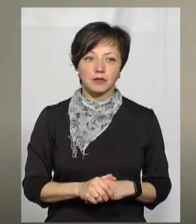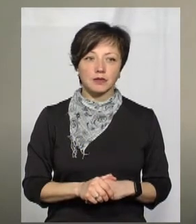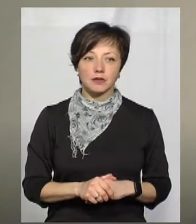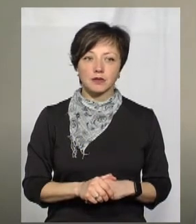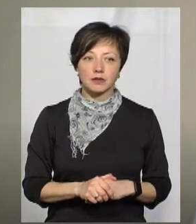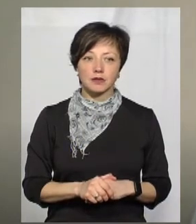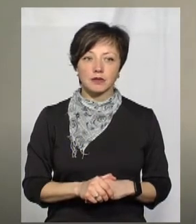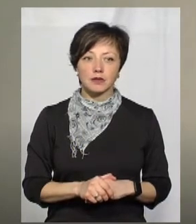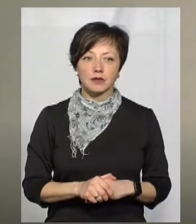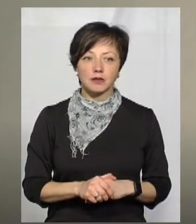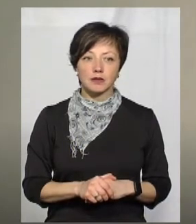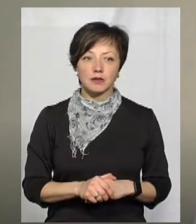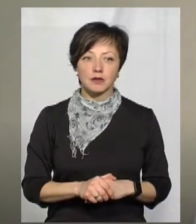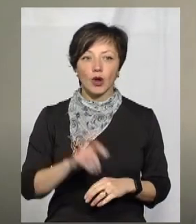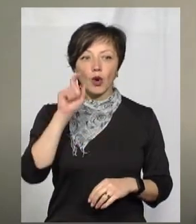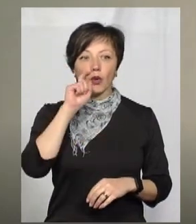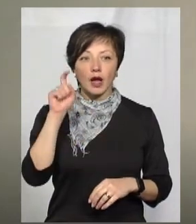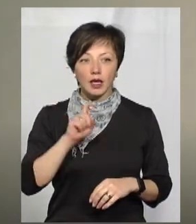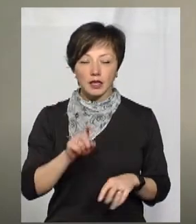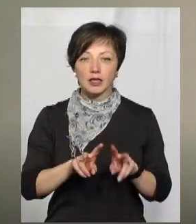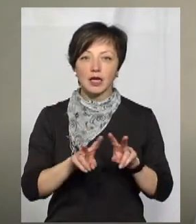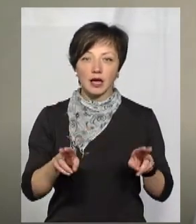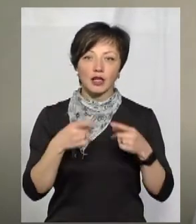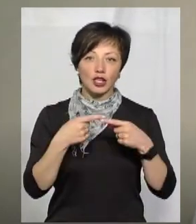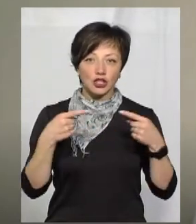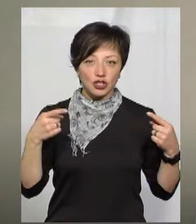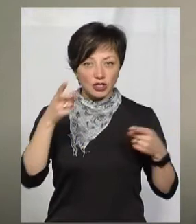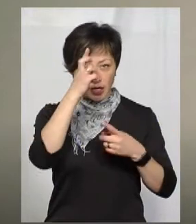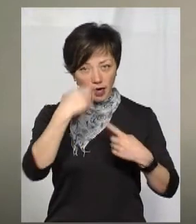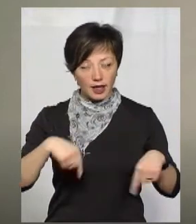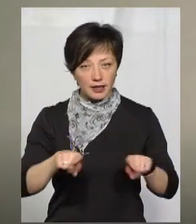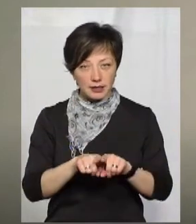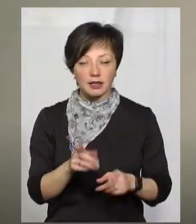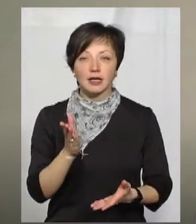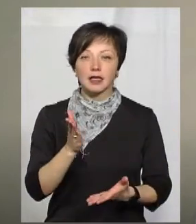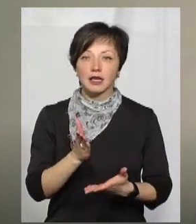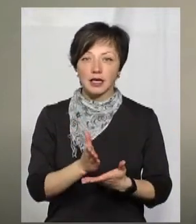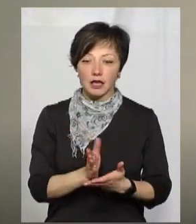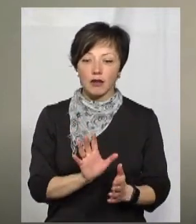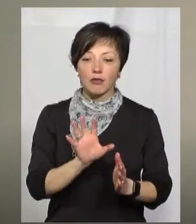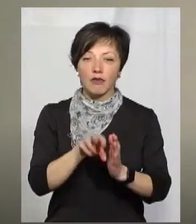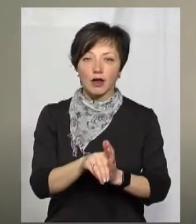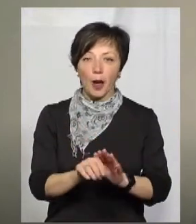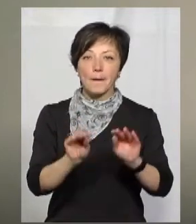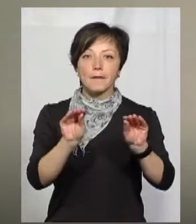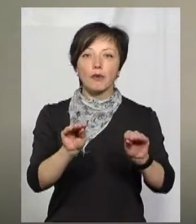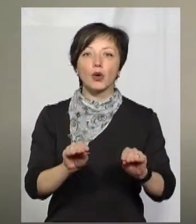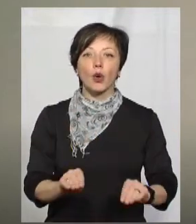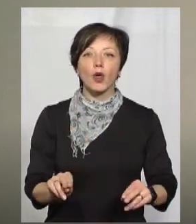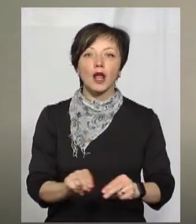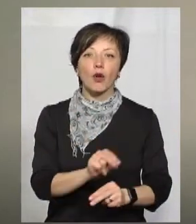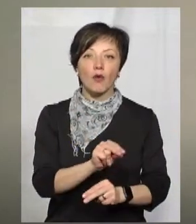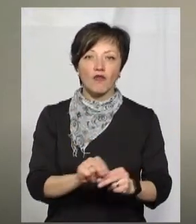Україні, так як в ряді інших країн, є впроваджені протоколи лікування